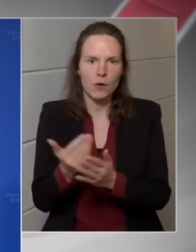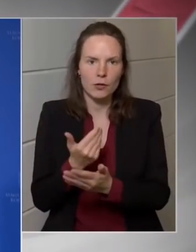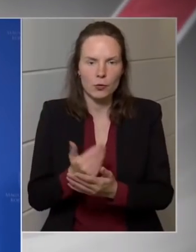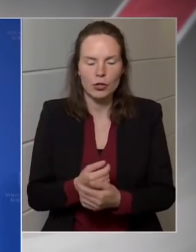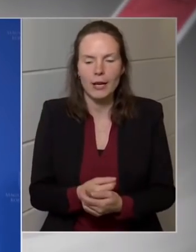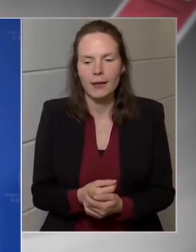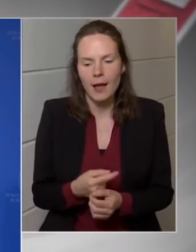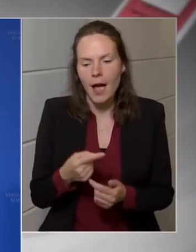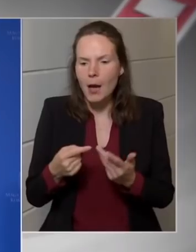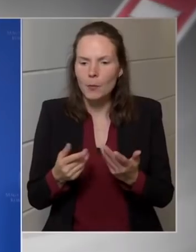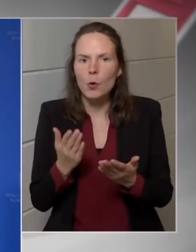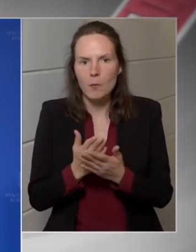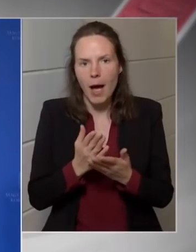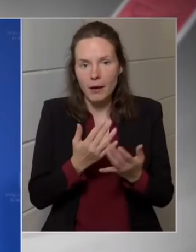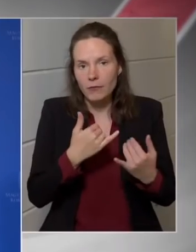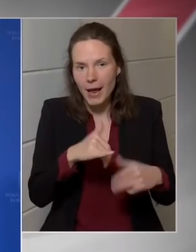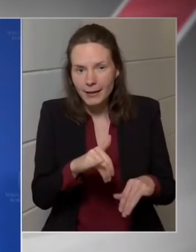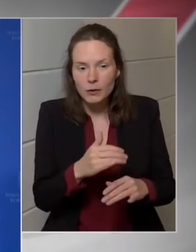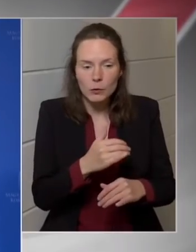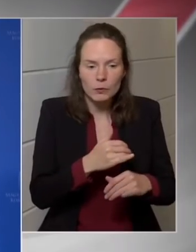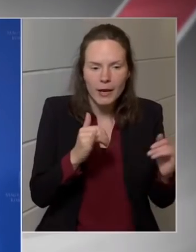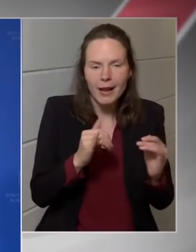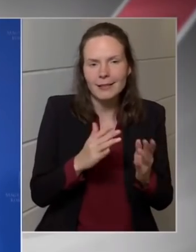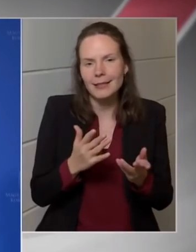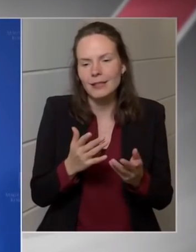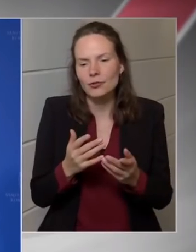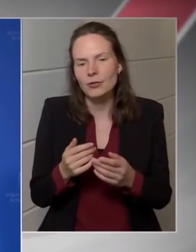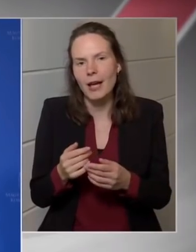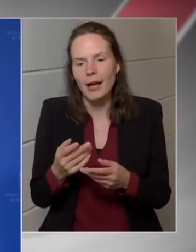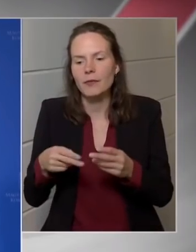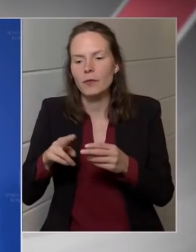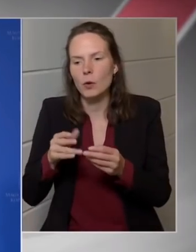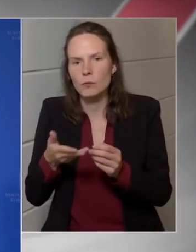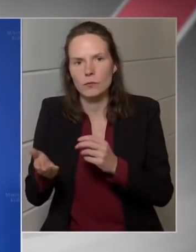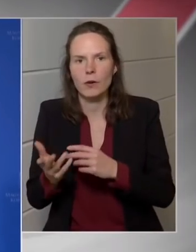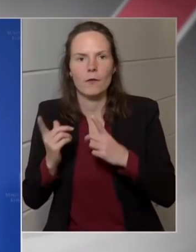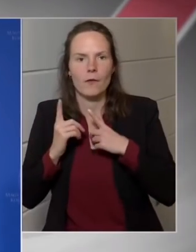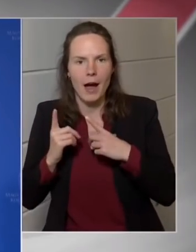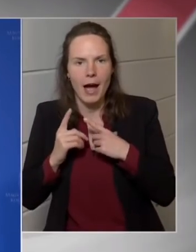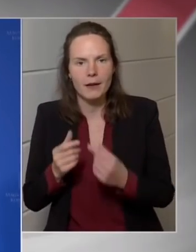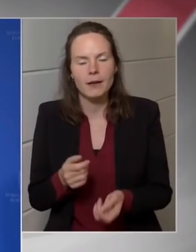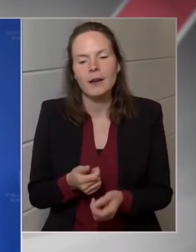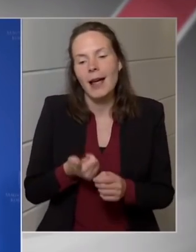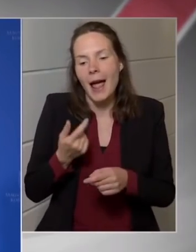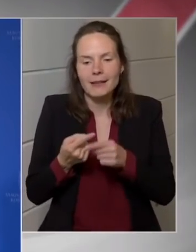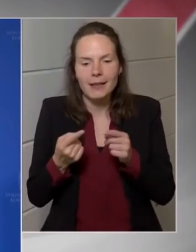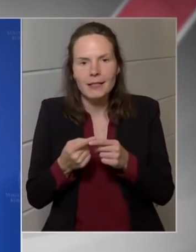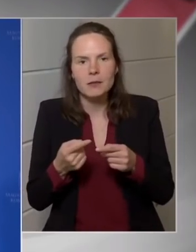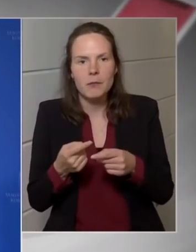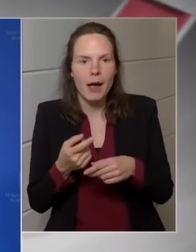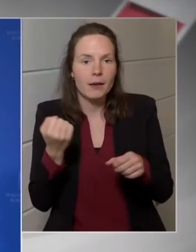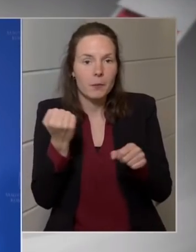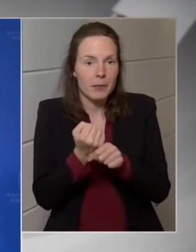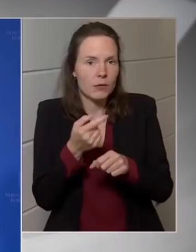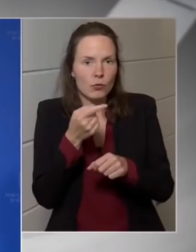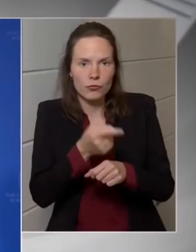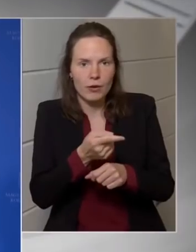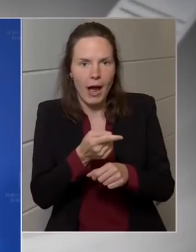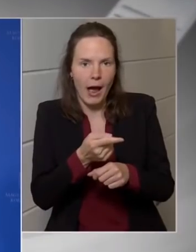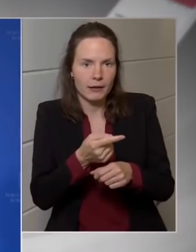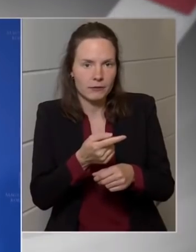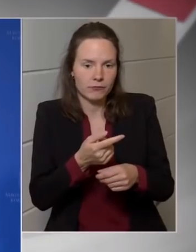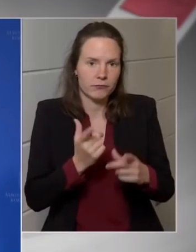ez ma nincs így, ahhoz, hogy így legyen, nagyon komoly és nagyon költséges fejlesztésekre van szükség. Ezek egy része